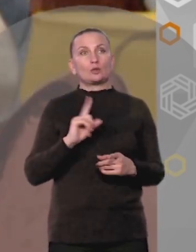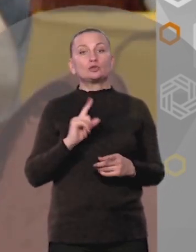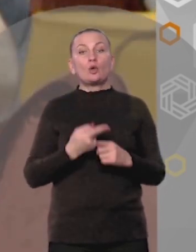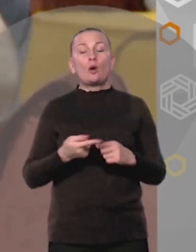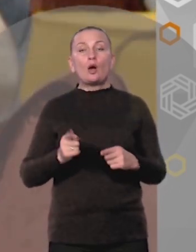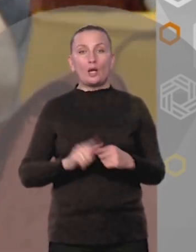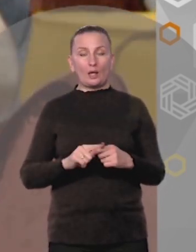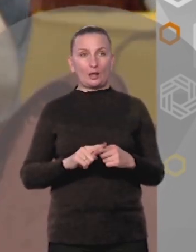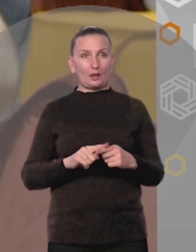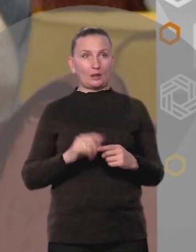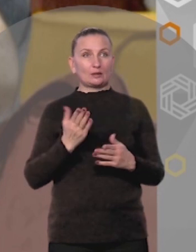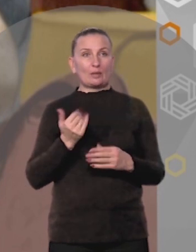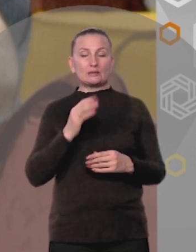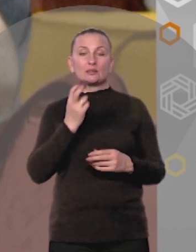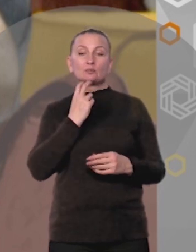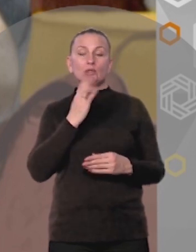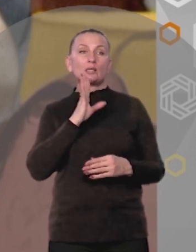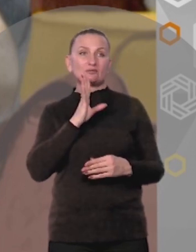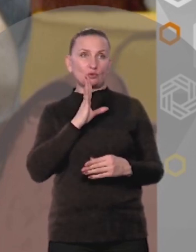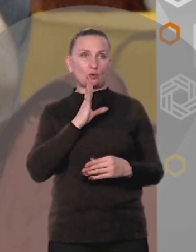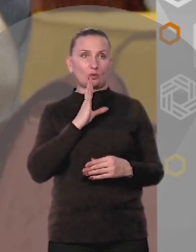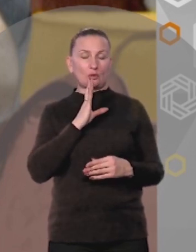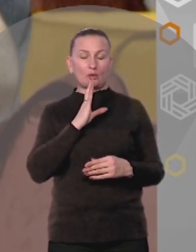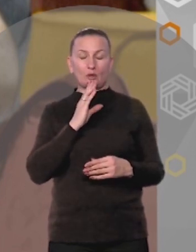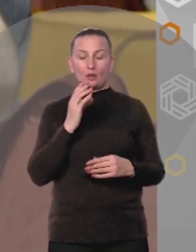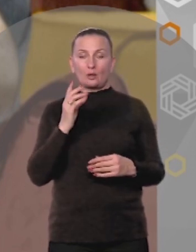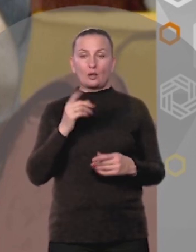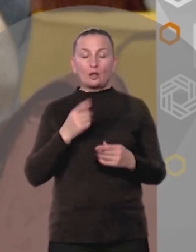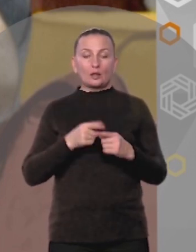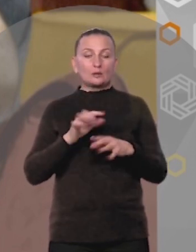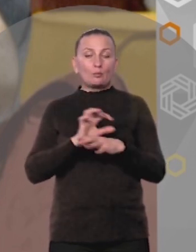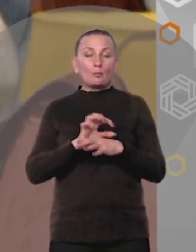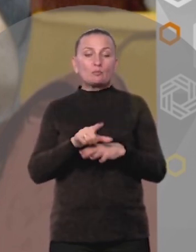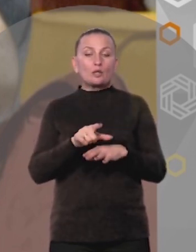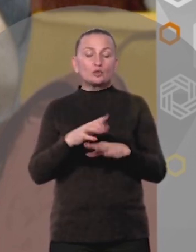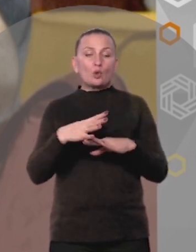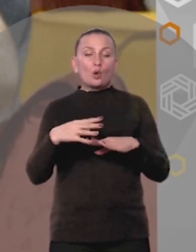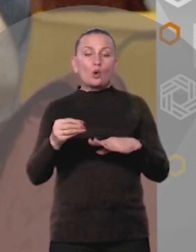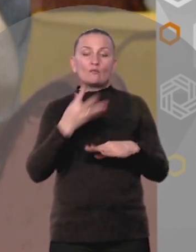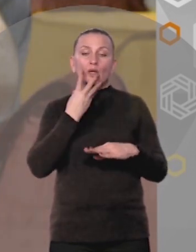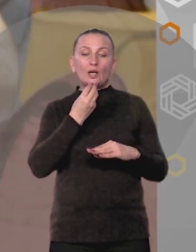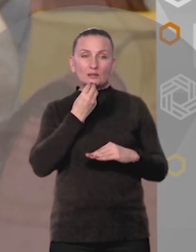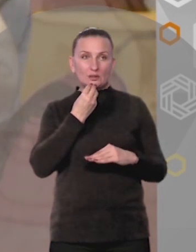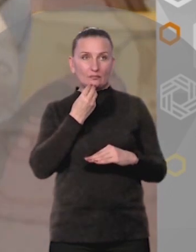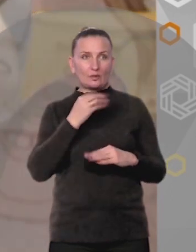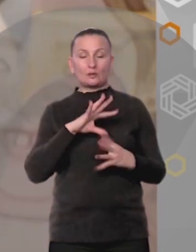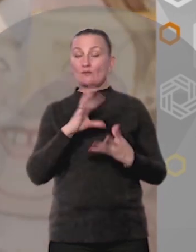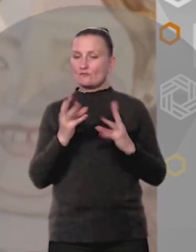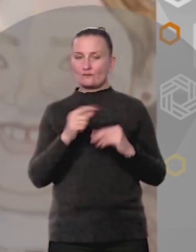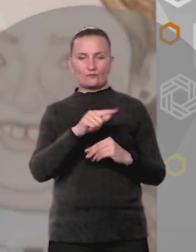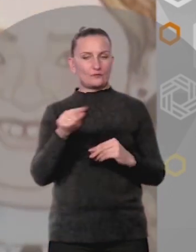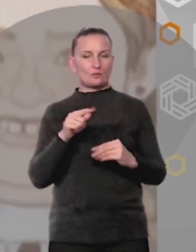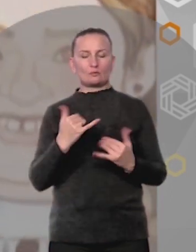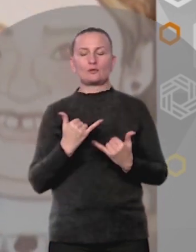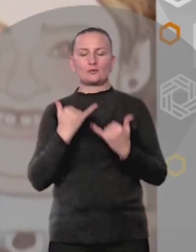это? Громко спросила смешная девчонка Не в силах Оторвать взгляд От красивых башмачков Это все для тебя